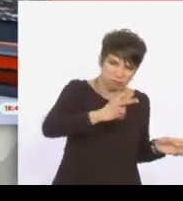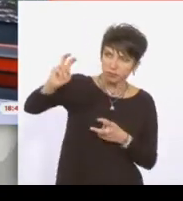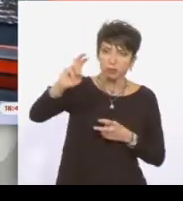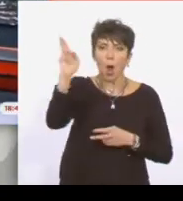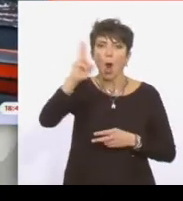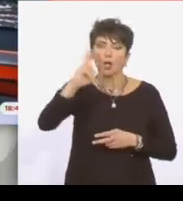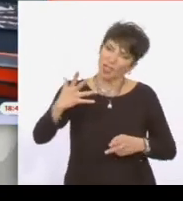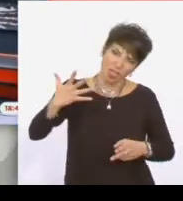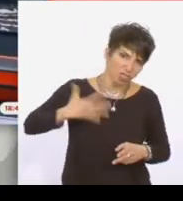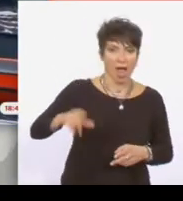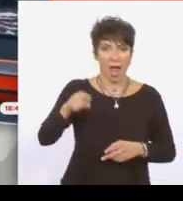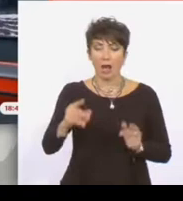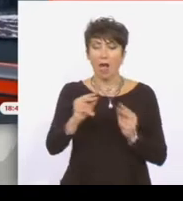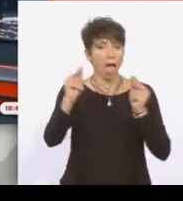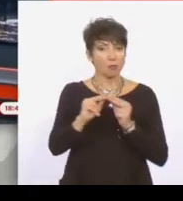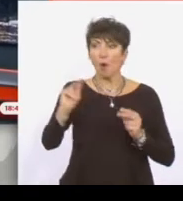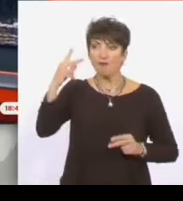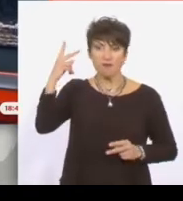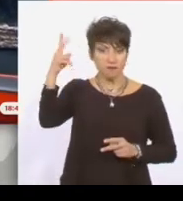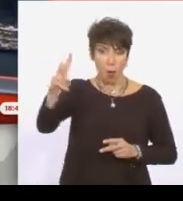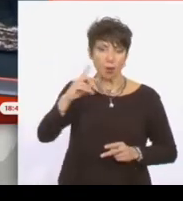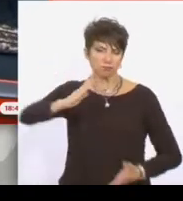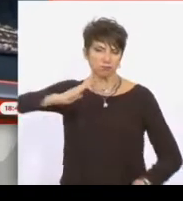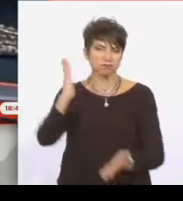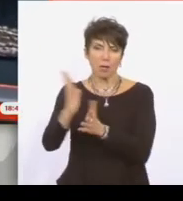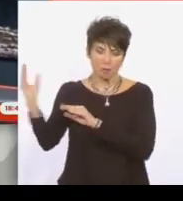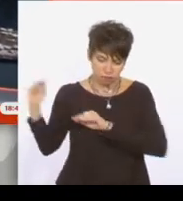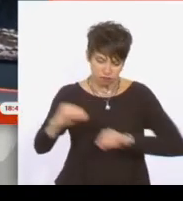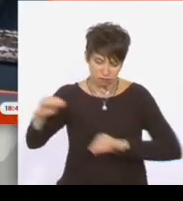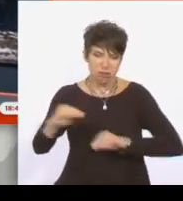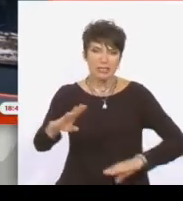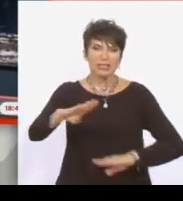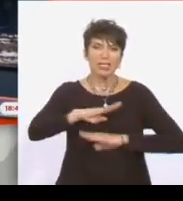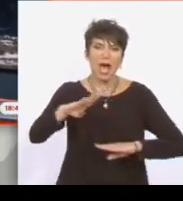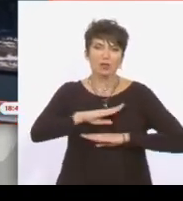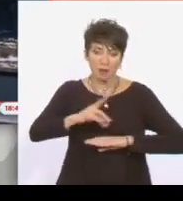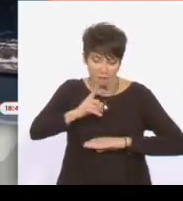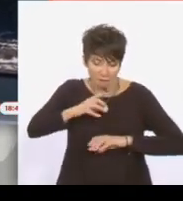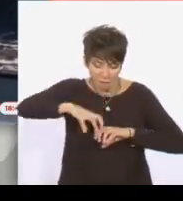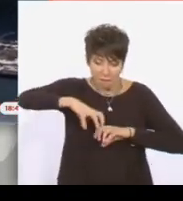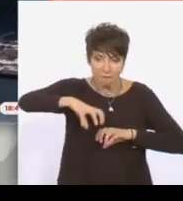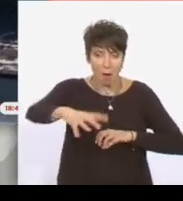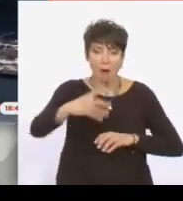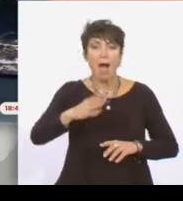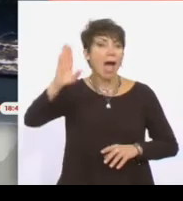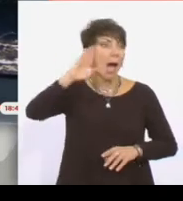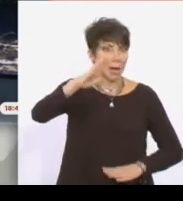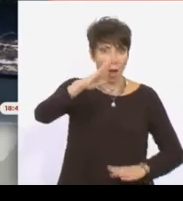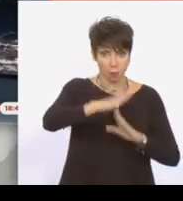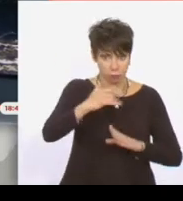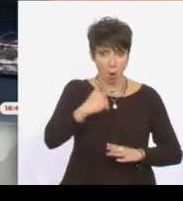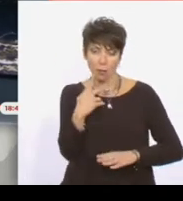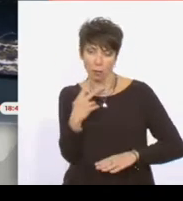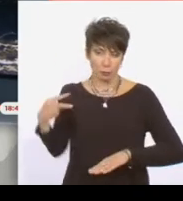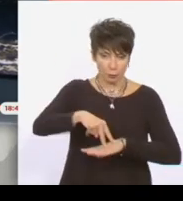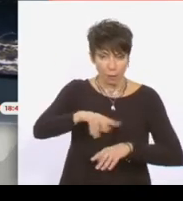ο Ρώσος Πρόεδρος πήρε και το πράσινο φως από τη Βουλή για να στείλει στρατό σε αυτά τα εδάφη. Σε λίγη ώρα αναμένεται παρέμβαση από τον Αμερικανό Πρόεδρο με τις ΗΠΑ να